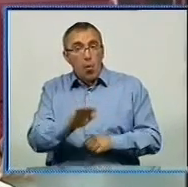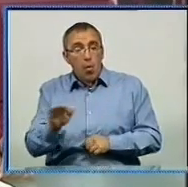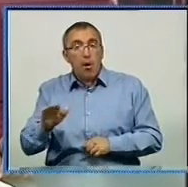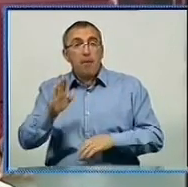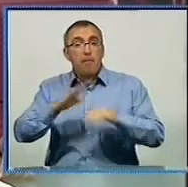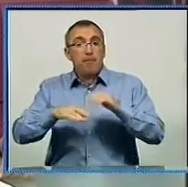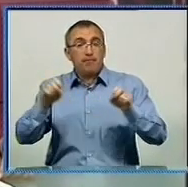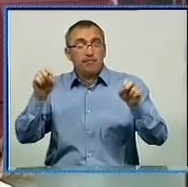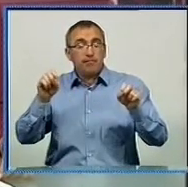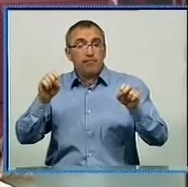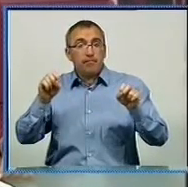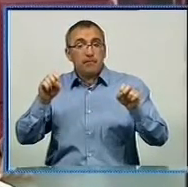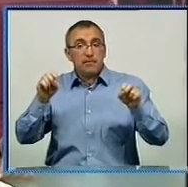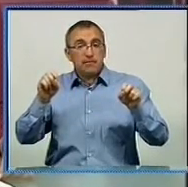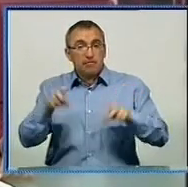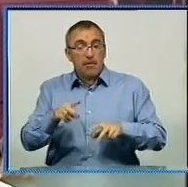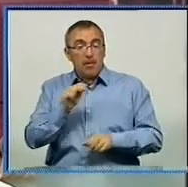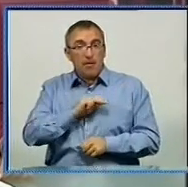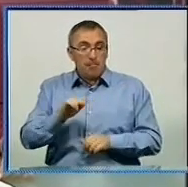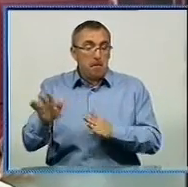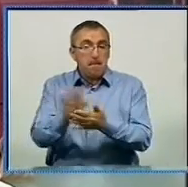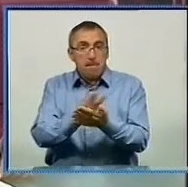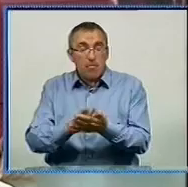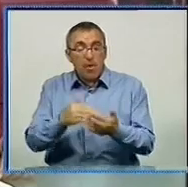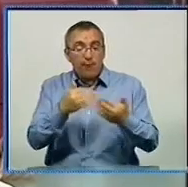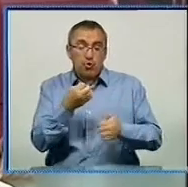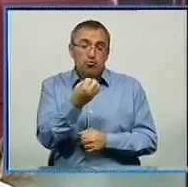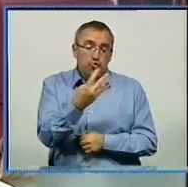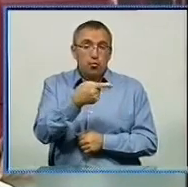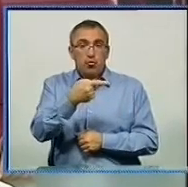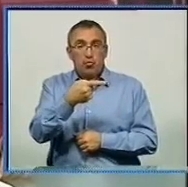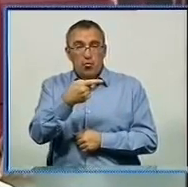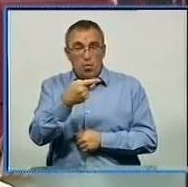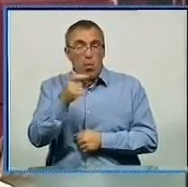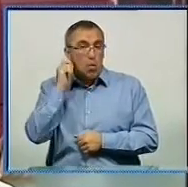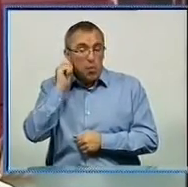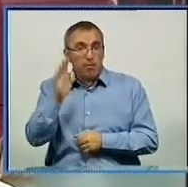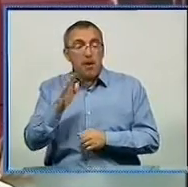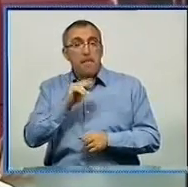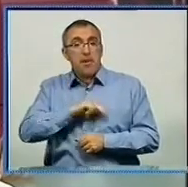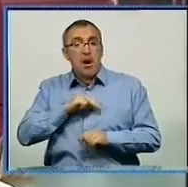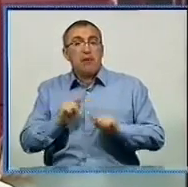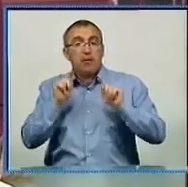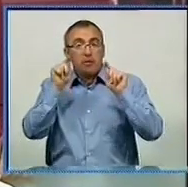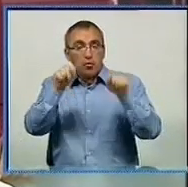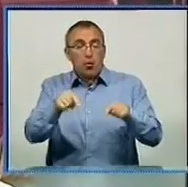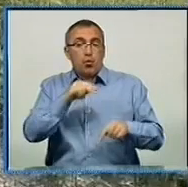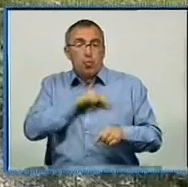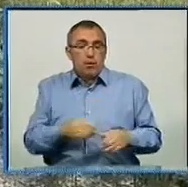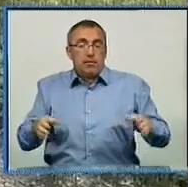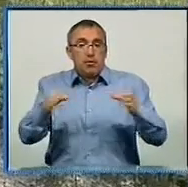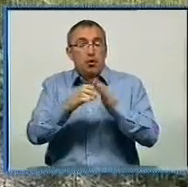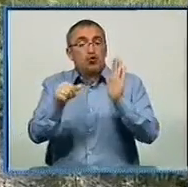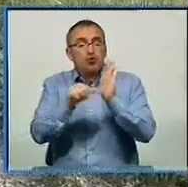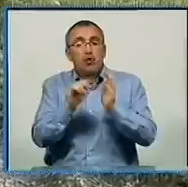працюватимуть прибиральниками. Під час літніх канікул учням віком від 14 років пропонують працевлаштовуватись у трудові загони. З 6